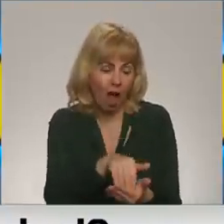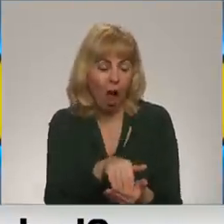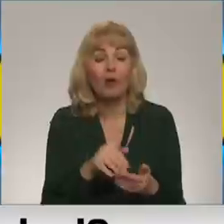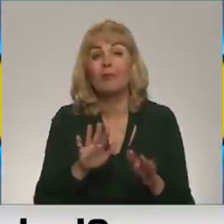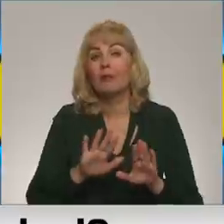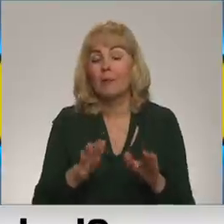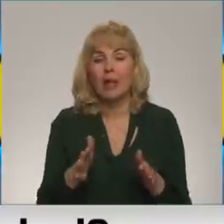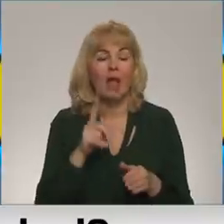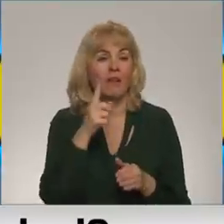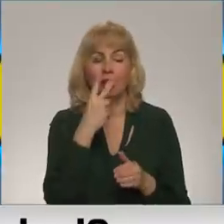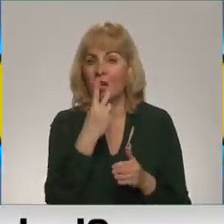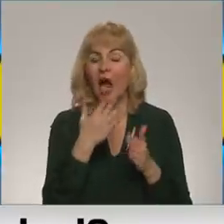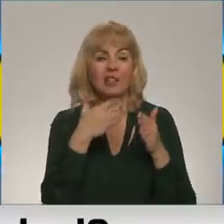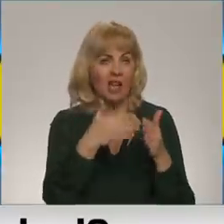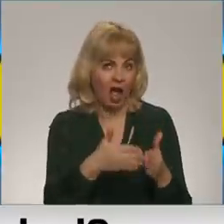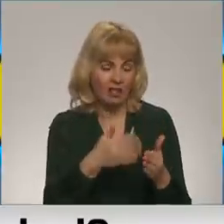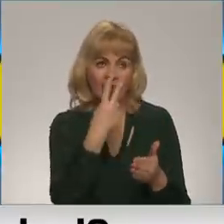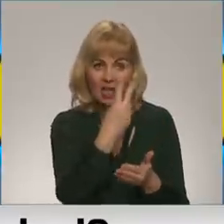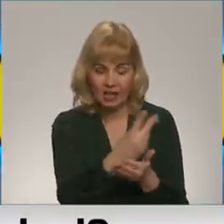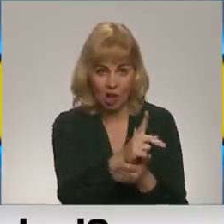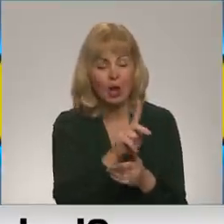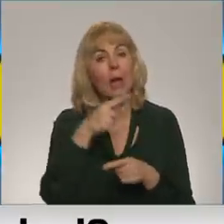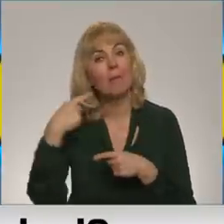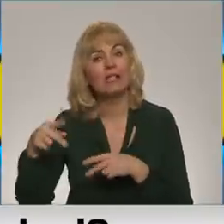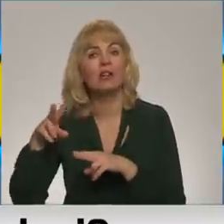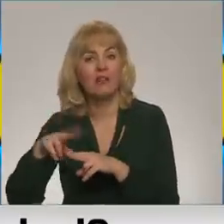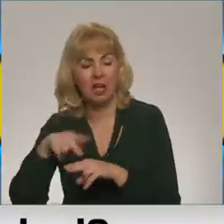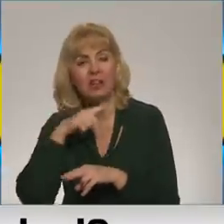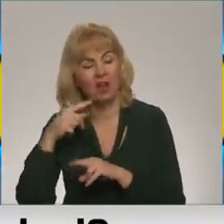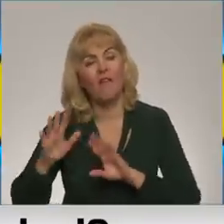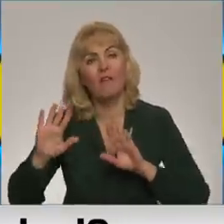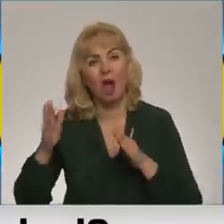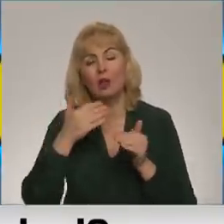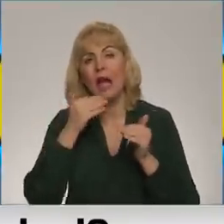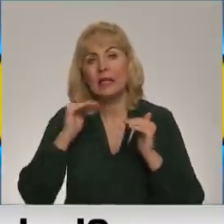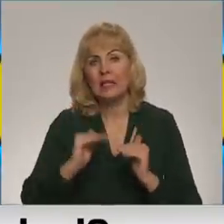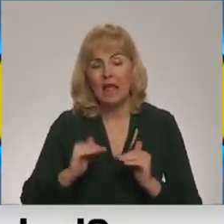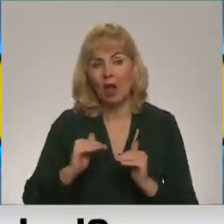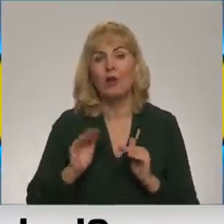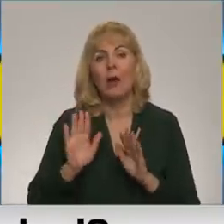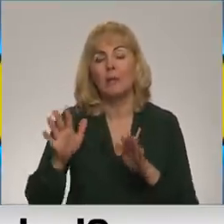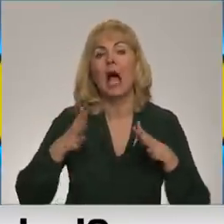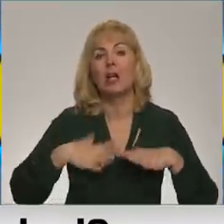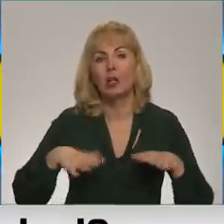nevajag fokusēties tikai uz vienu puses, ir arī frontes, kurās Krievija daudz veiksmīgāk iet dienvidos pie Krimas,